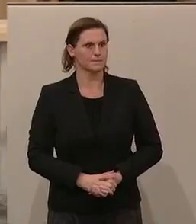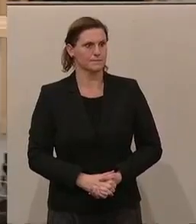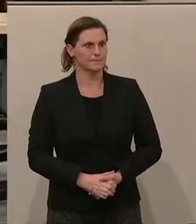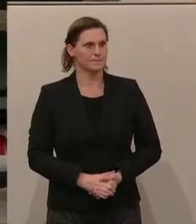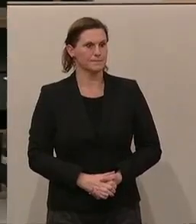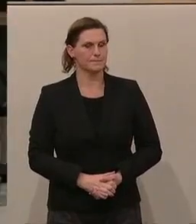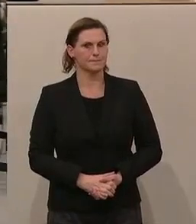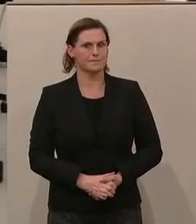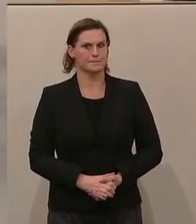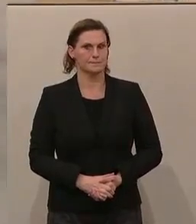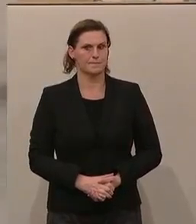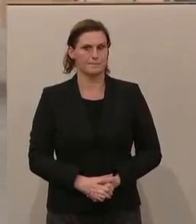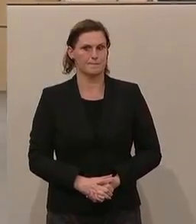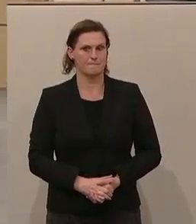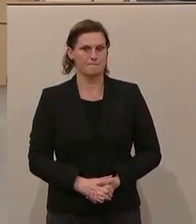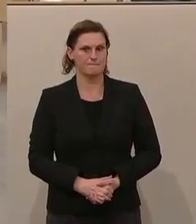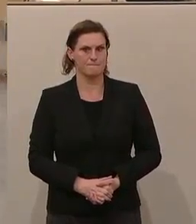Mölzer von der FPÖ. Danke. Danke.